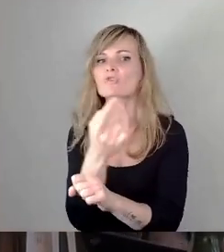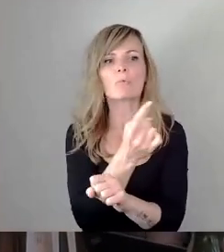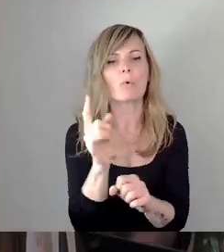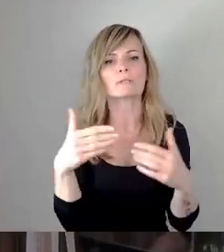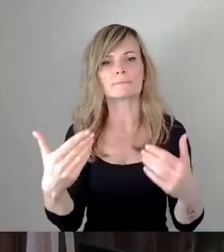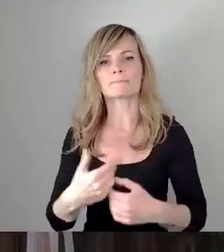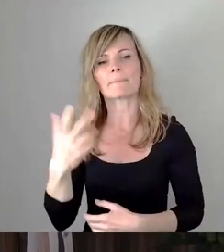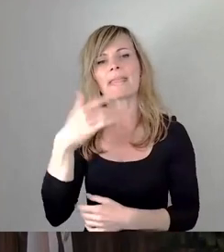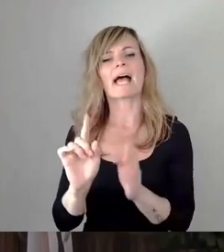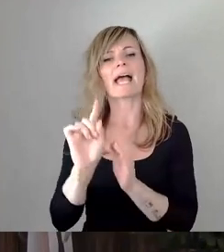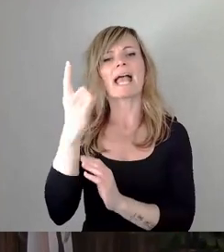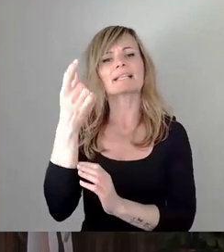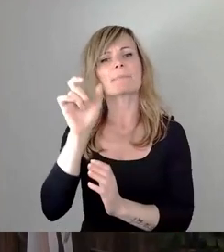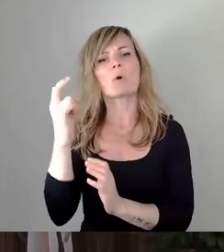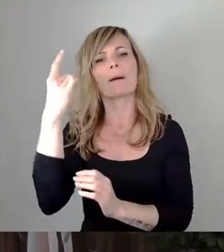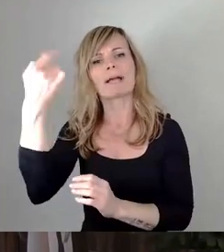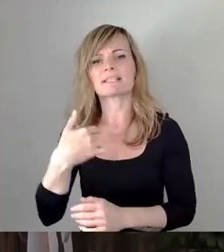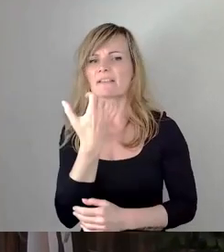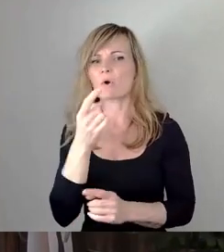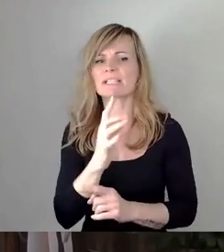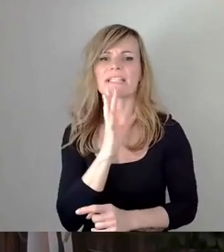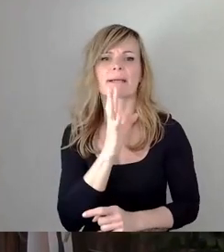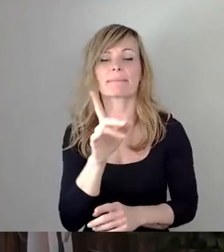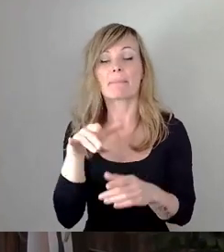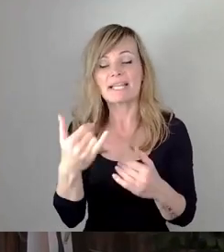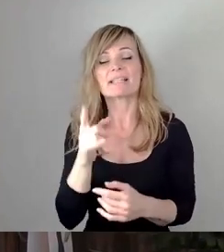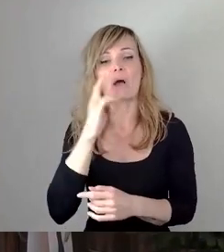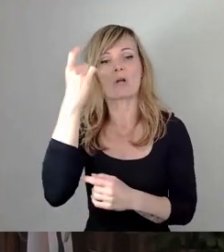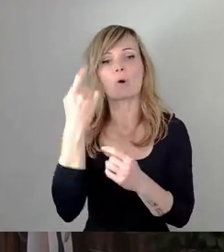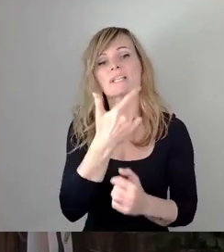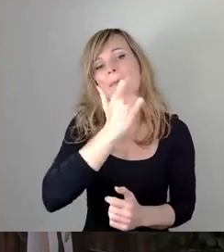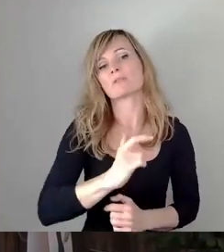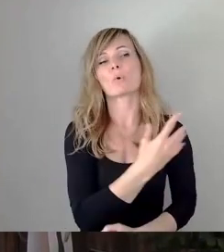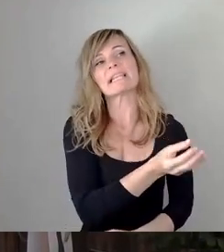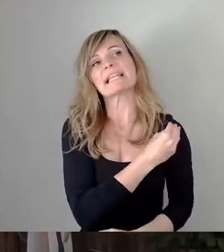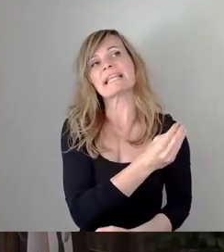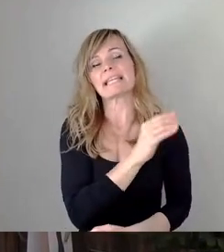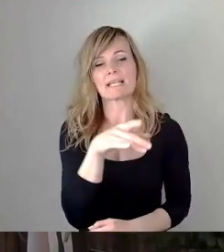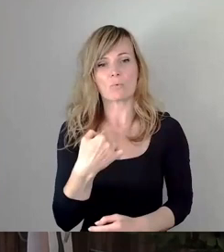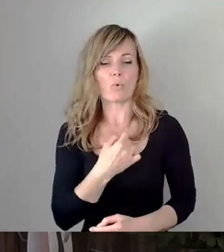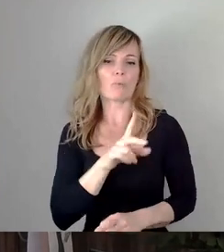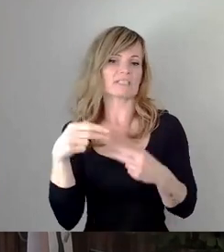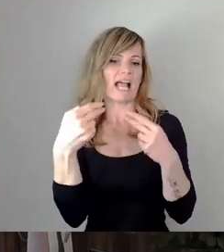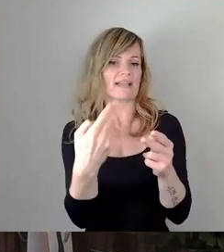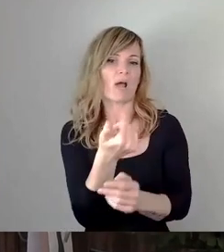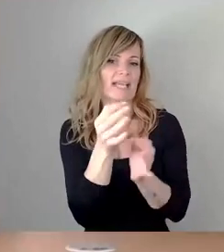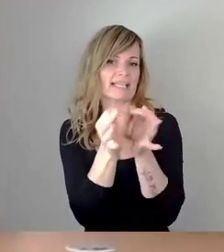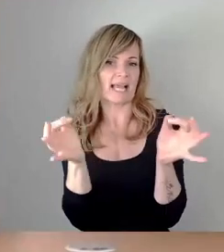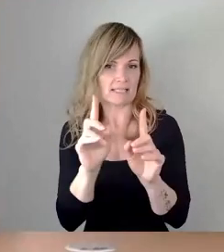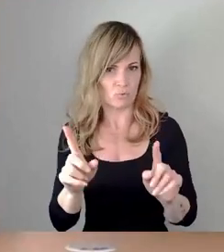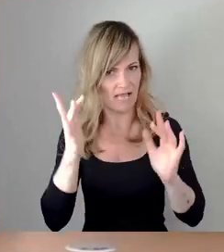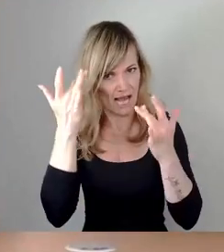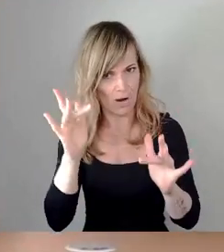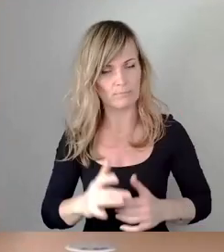ich wollte natürlich auch nicht mehr reden, aber da mich Frau Krause persönlich angesprochen habe, muss mir dieser eine Satz gestattet sein,